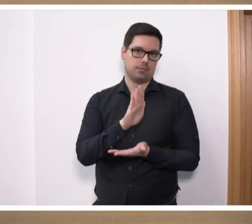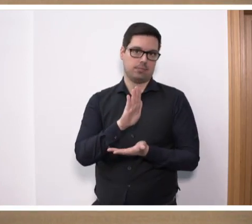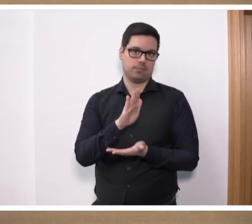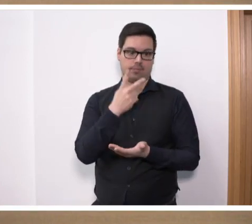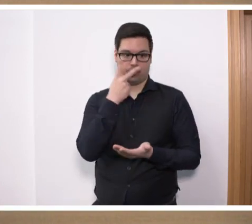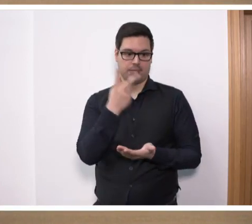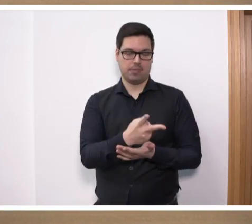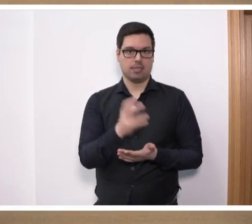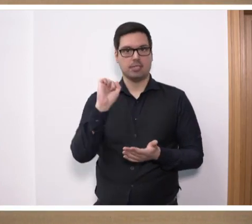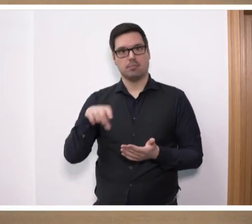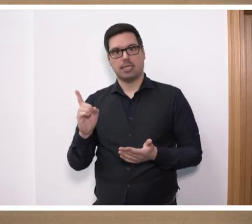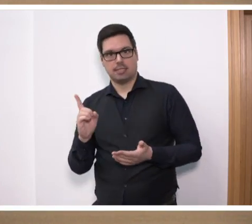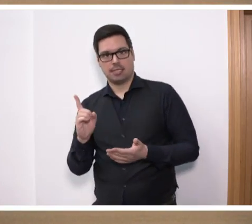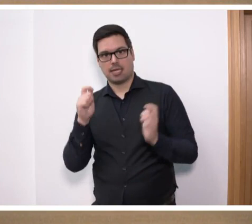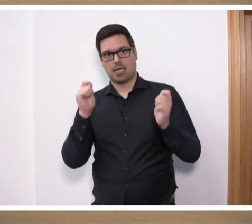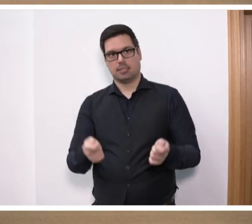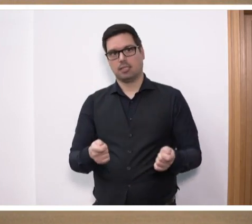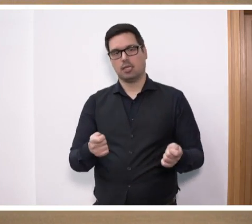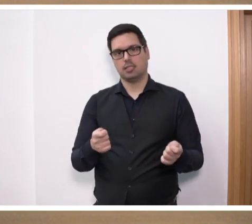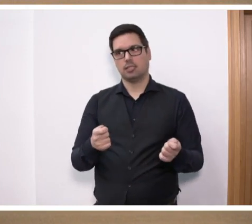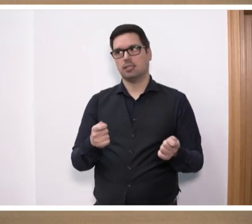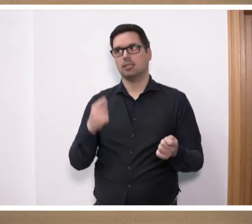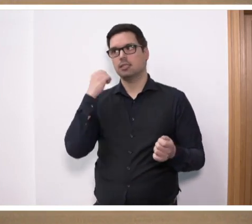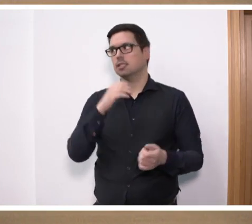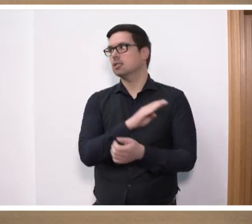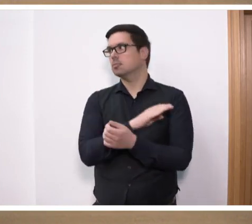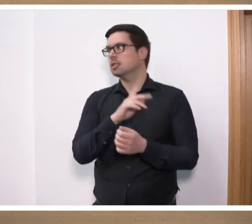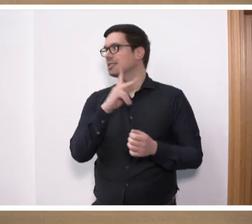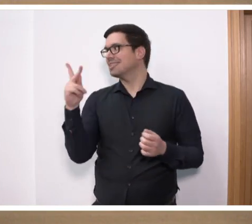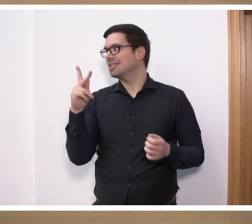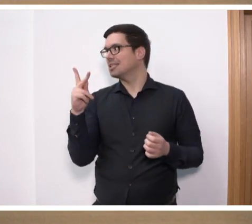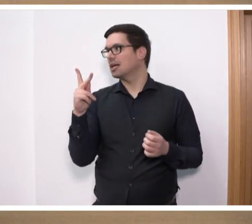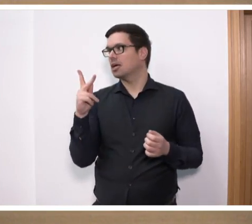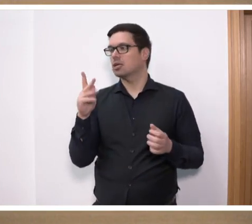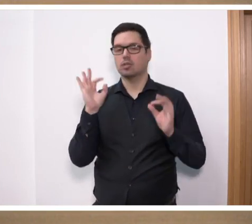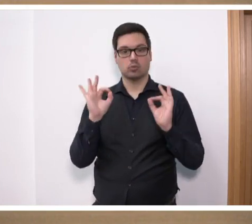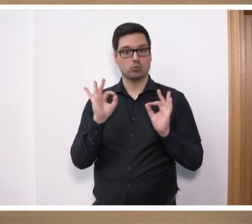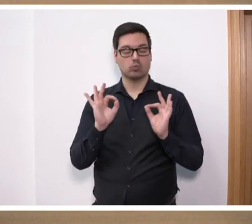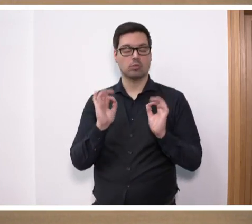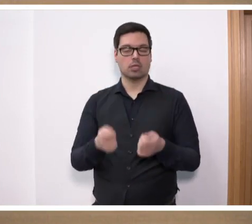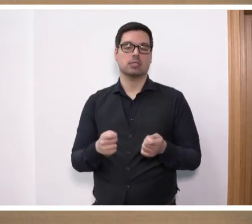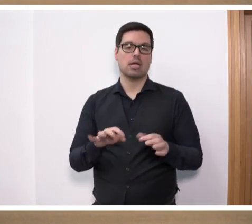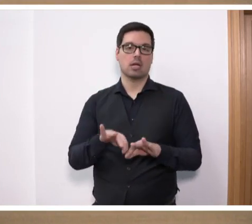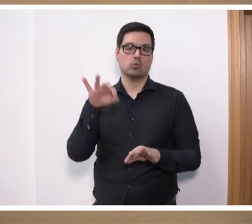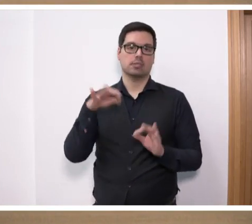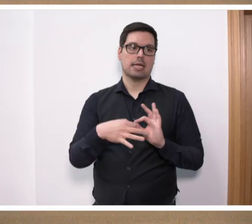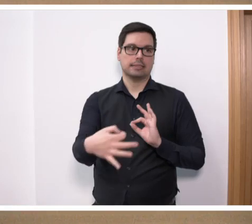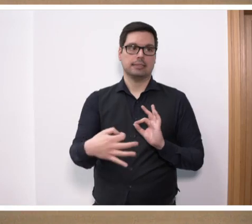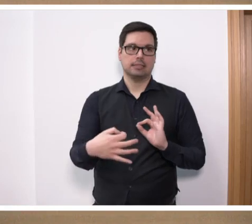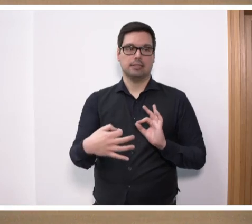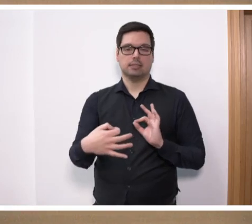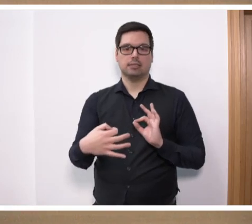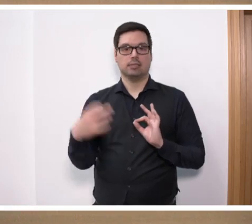auf den SPD-Antrag, ich habe es ja gesagt, liebe Kira, das ist wirklich vom Grundsatz ein sehr, sehr guter Antrag. Da sind wir in weiten Teilen auch